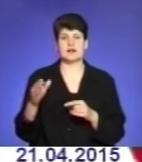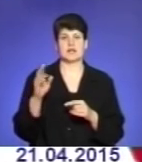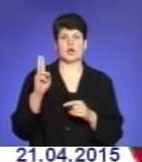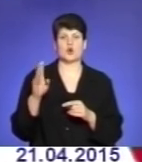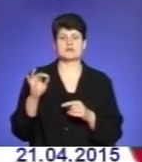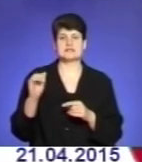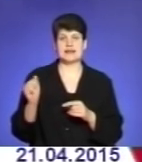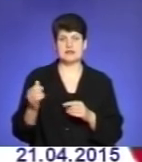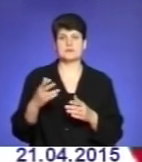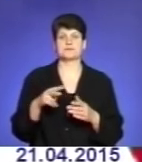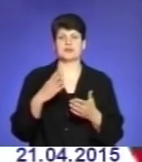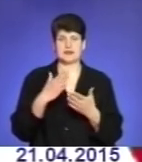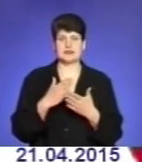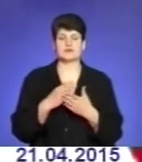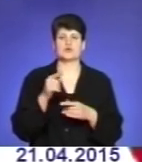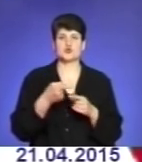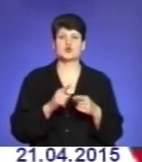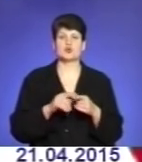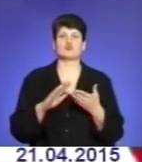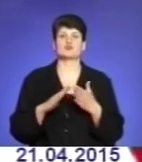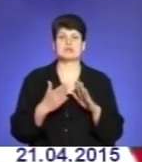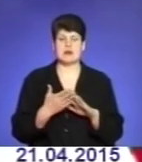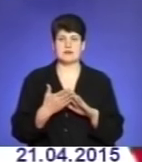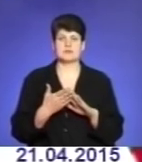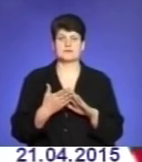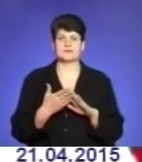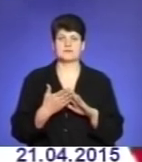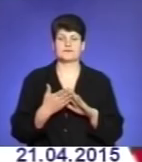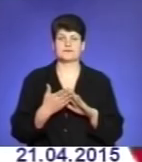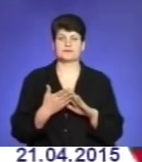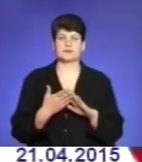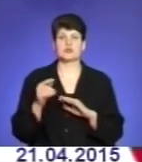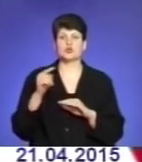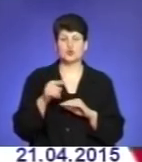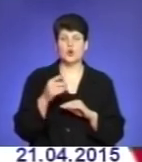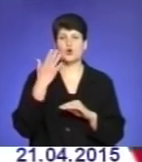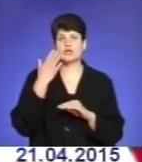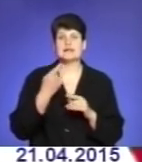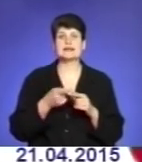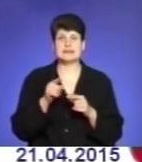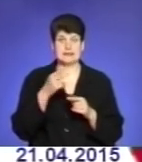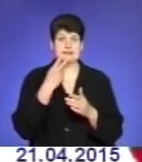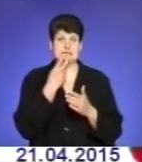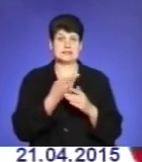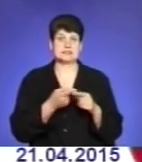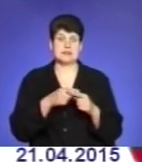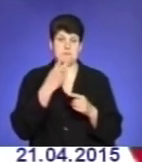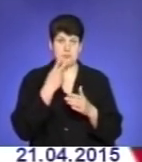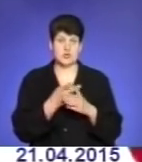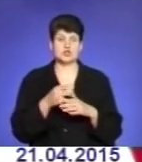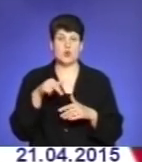який перебуває в такому стані, скажімо так, жалюгідному. То, власне, коли ти це бачиш, коли ти ходиш кожен день,